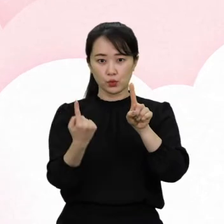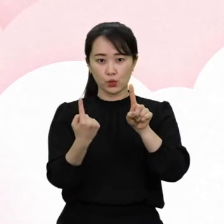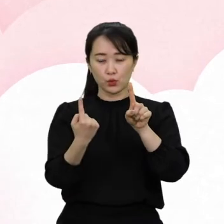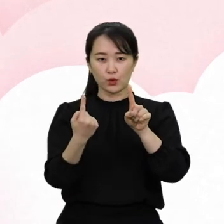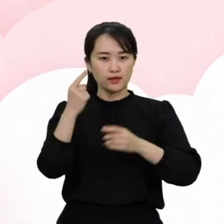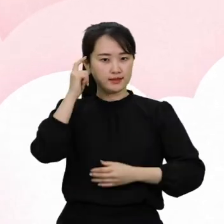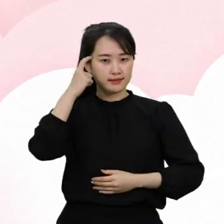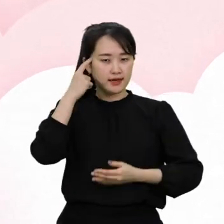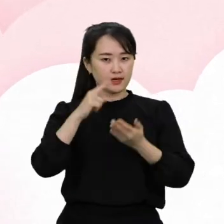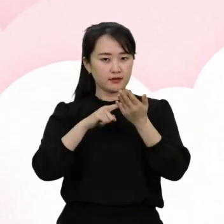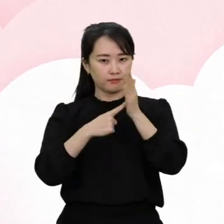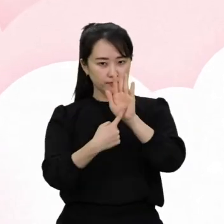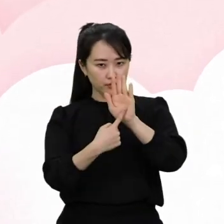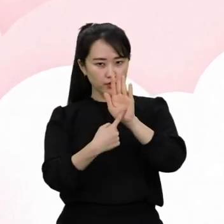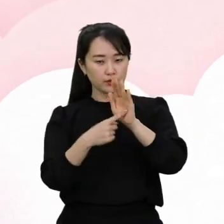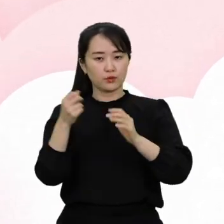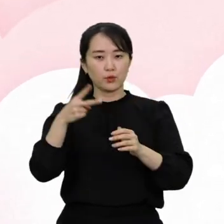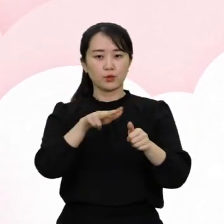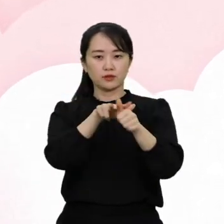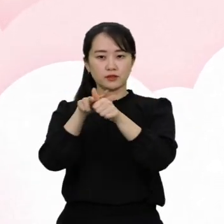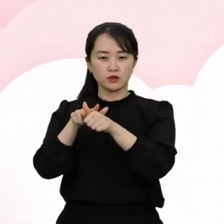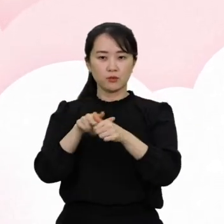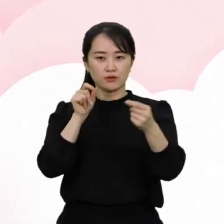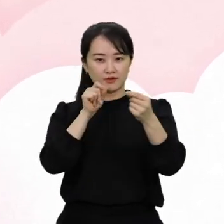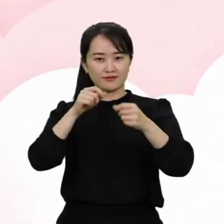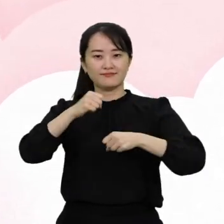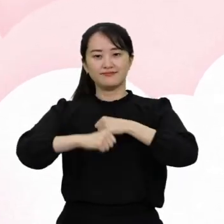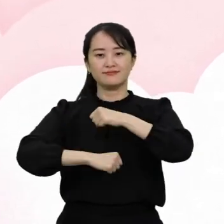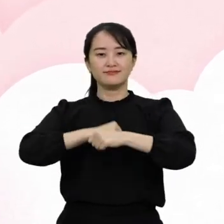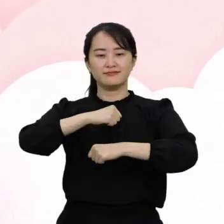제21조, 의견표현 및 정보접근의 자유